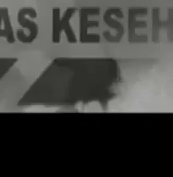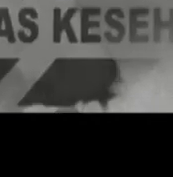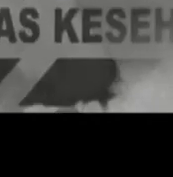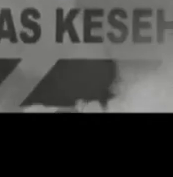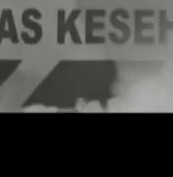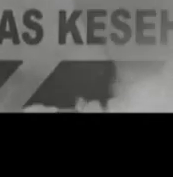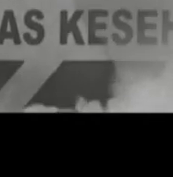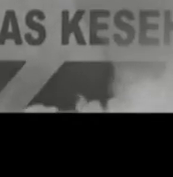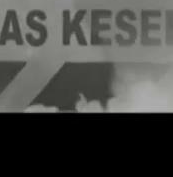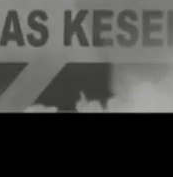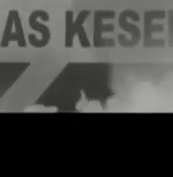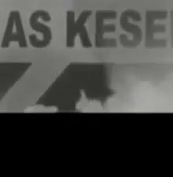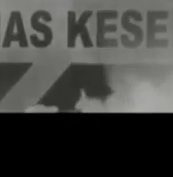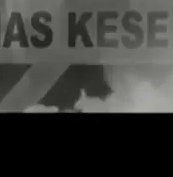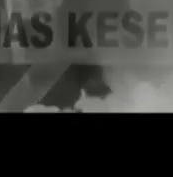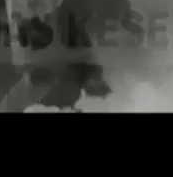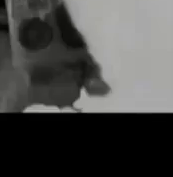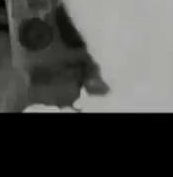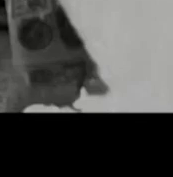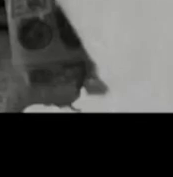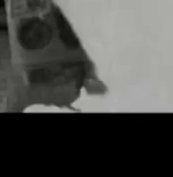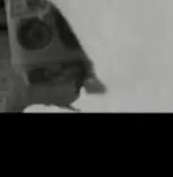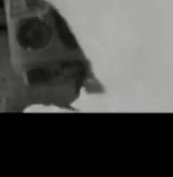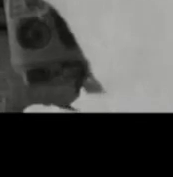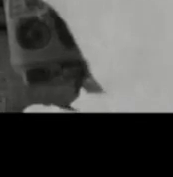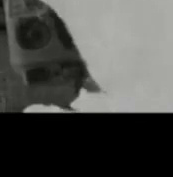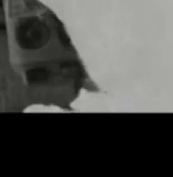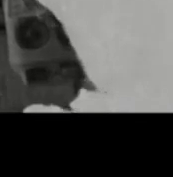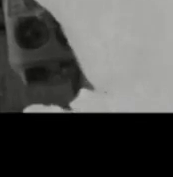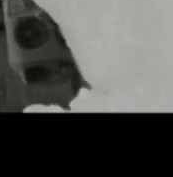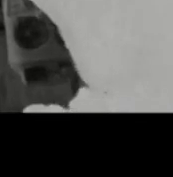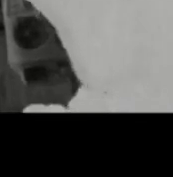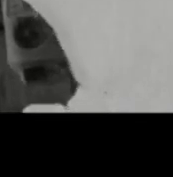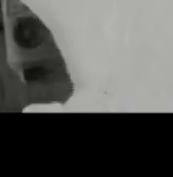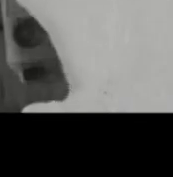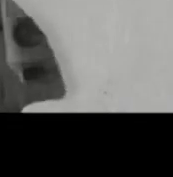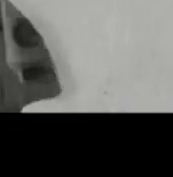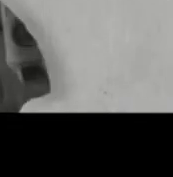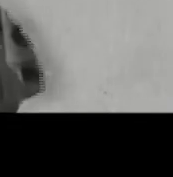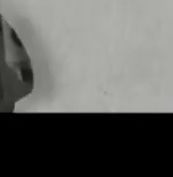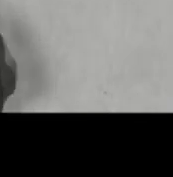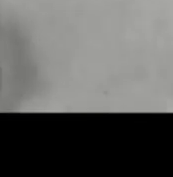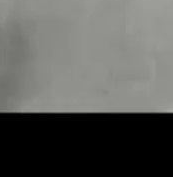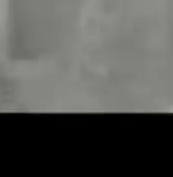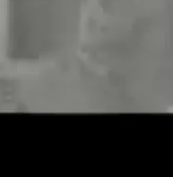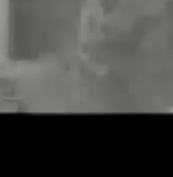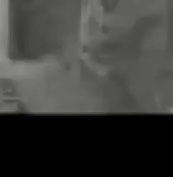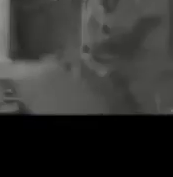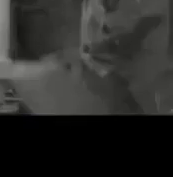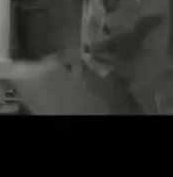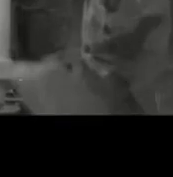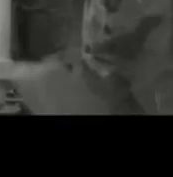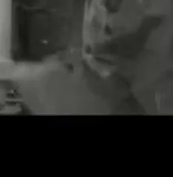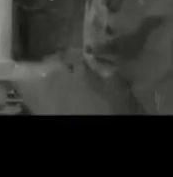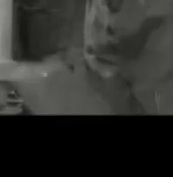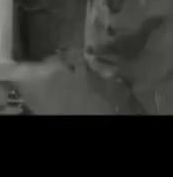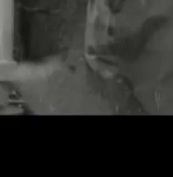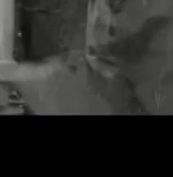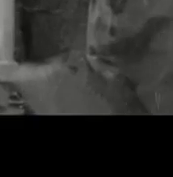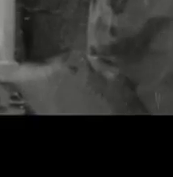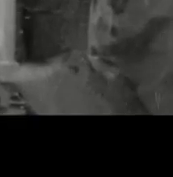Ada mereka yang jatuh. Ada mereka yang sakit. Ada mereka yang kehilangan. Ada mereka yang meninggalkan.